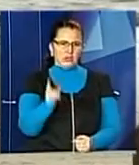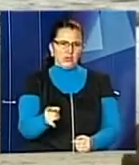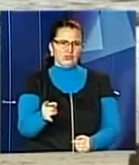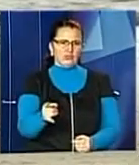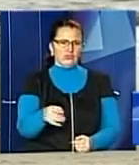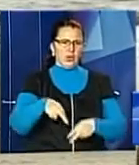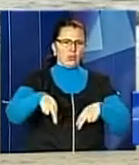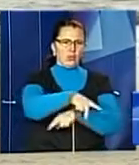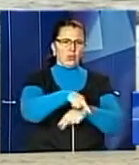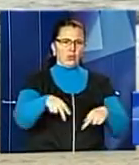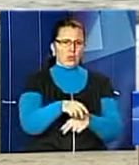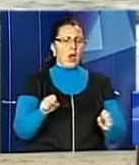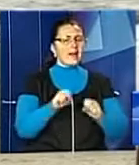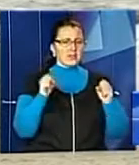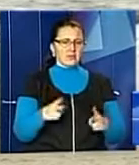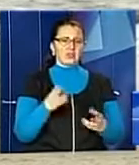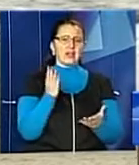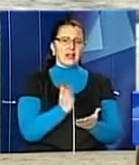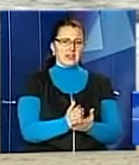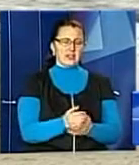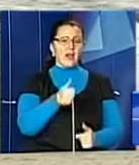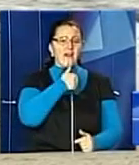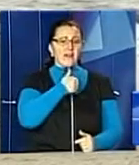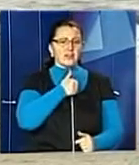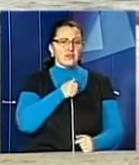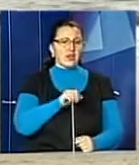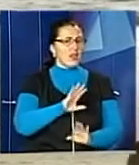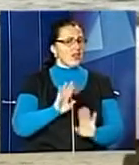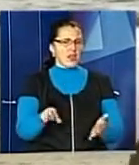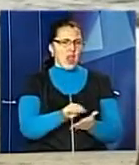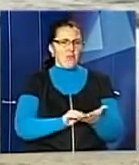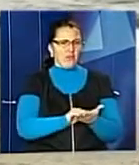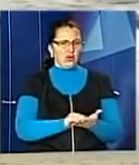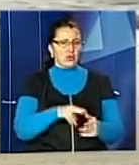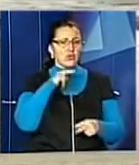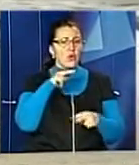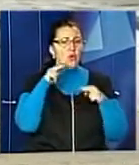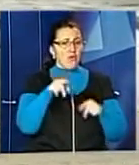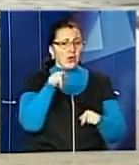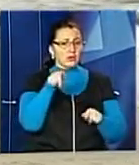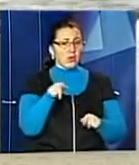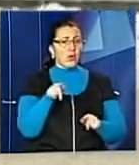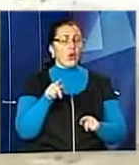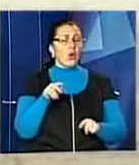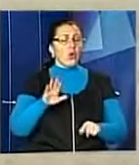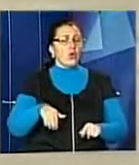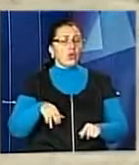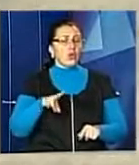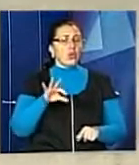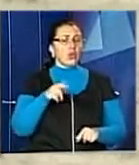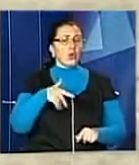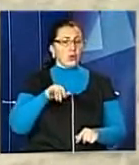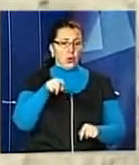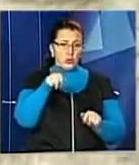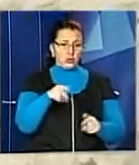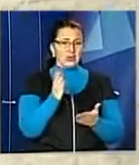Небезпека і справді існує. Експеримент у жодному разі не повторювати. Прошу звернути увагу на мою ногу. І особисто я вже знаю,